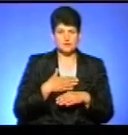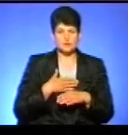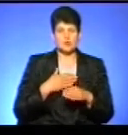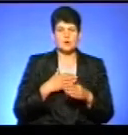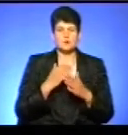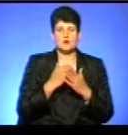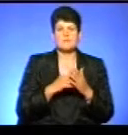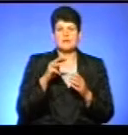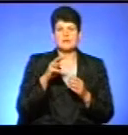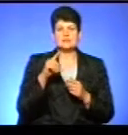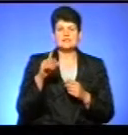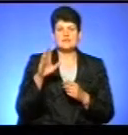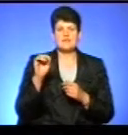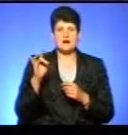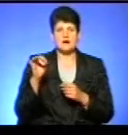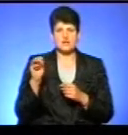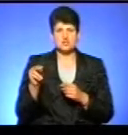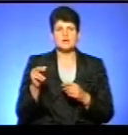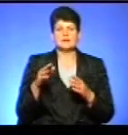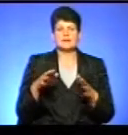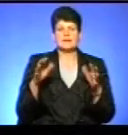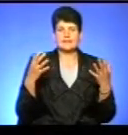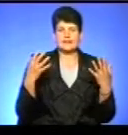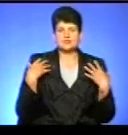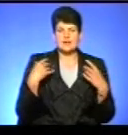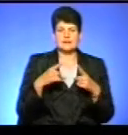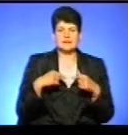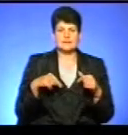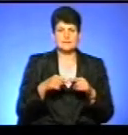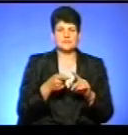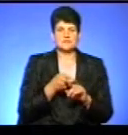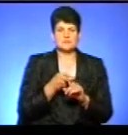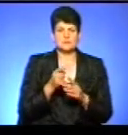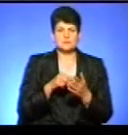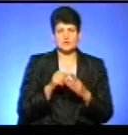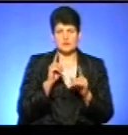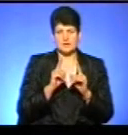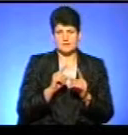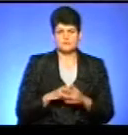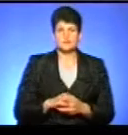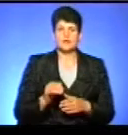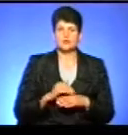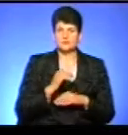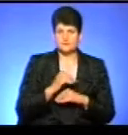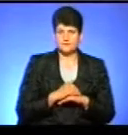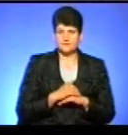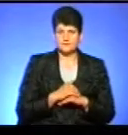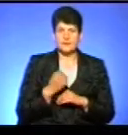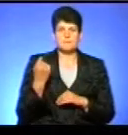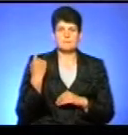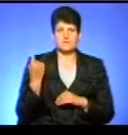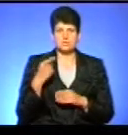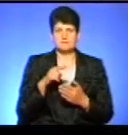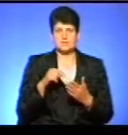'яною Зварич, начальник відділу «Звиски з громадськістю Тернопільської міської ради» та «Засоби масової інформації». Доброго вечора. Доброго вечора. Так, перше питання.